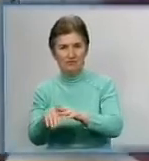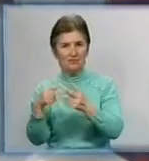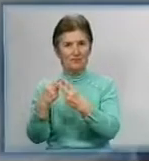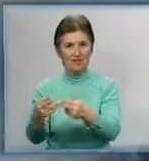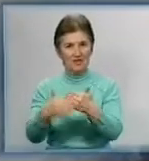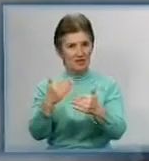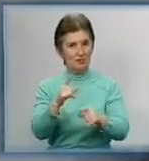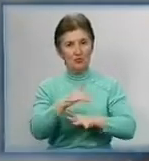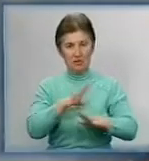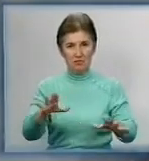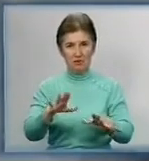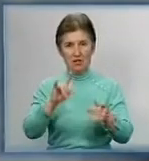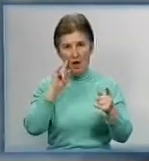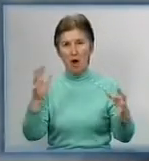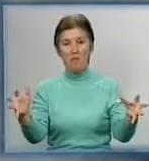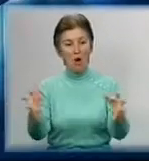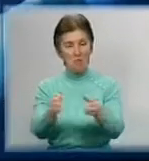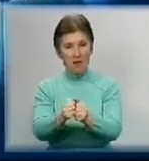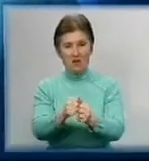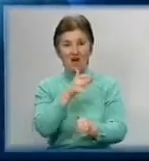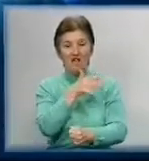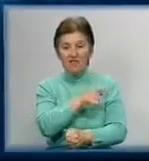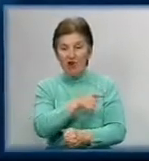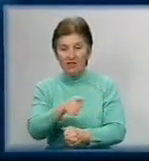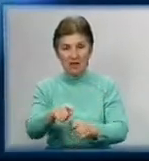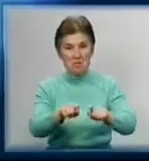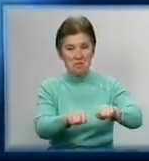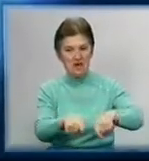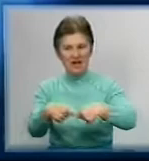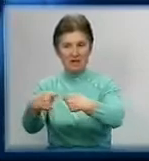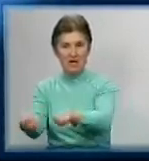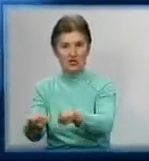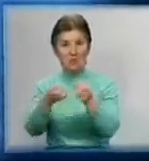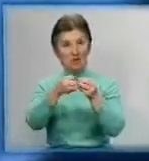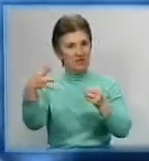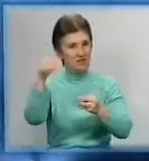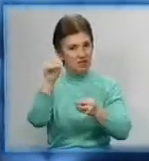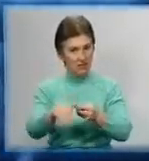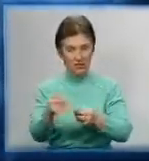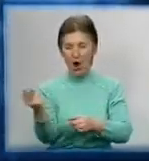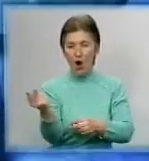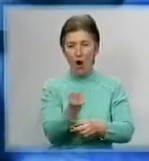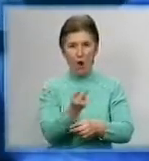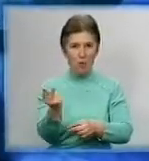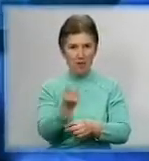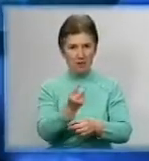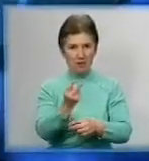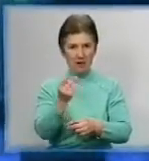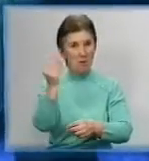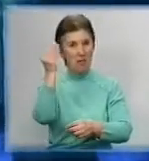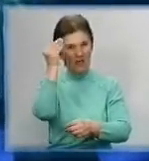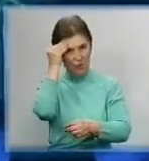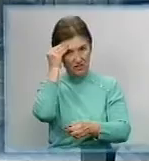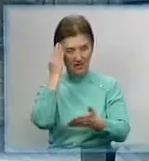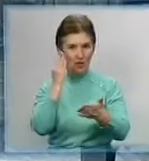Перевертні у погонах упіймали під час передачі їм 15 тисяч гривень. Нині обидва підозрюваних знаходяться в ізоляторі тимчасового